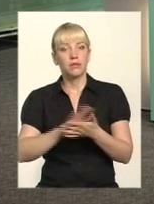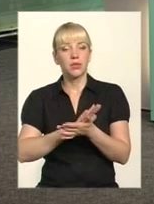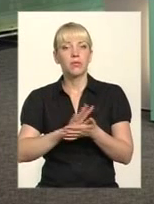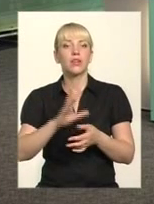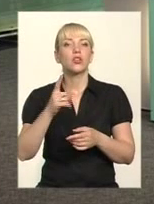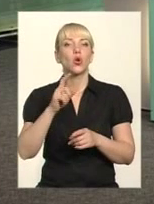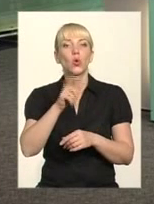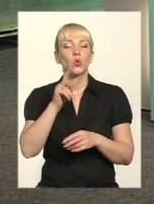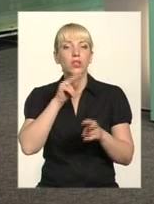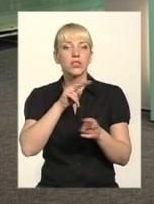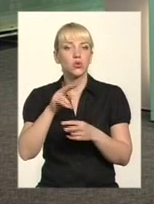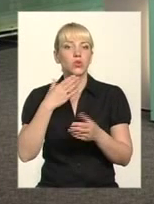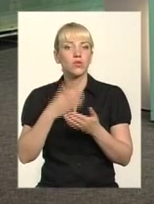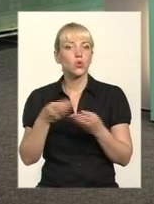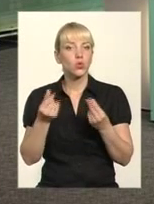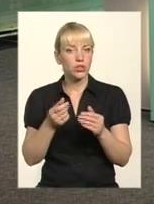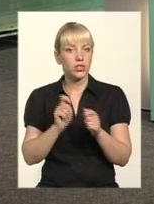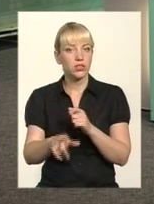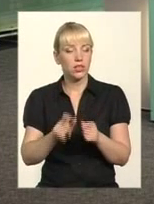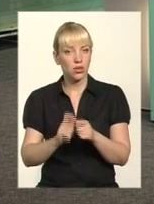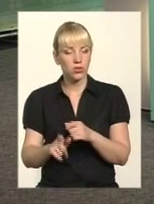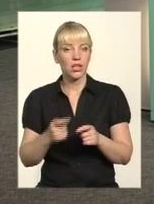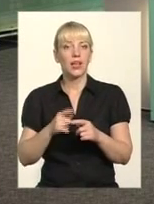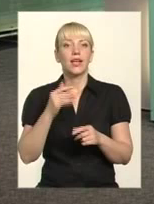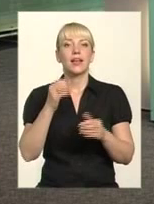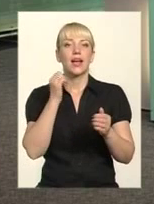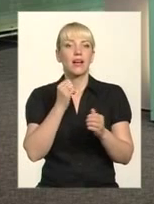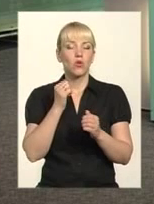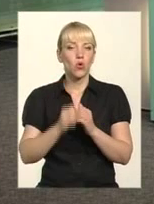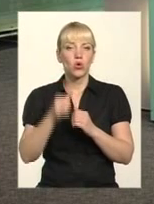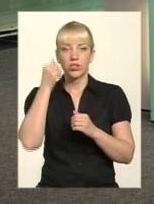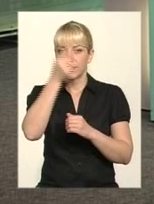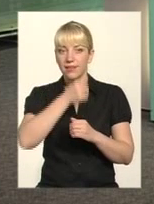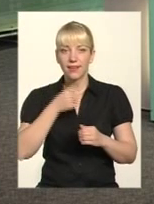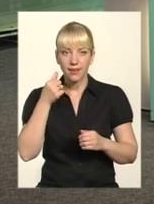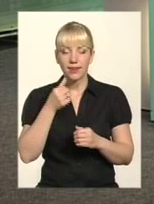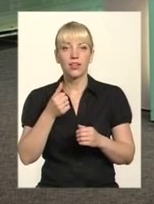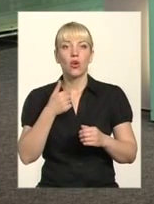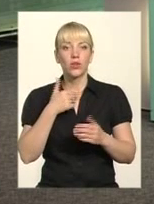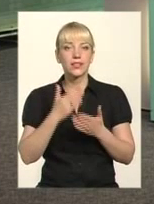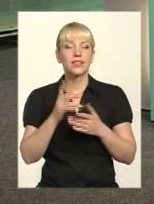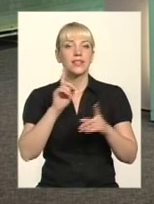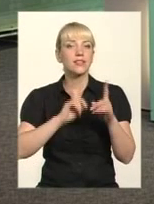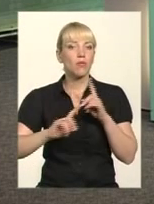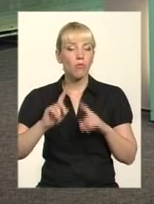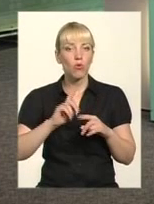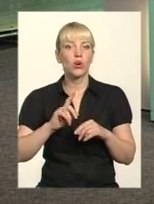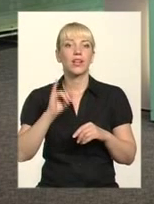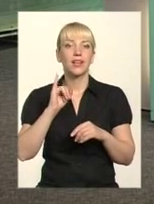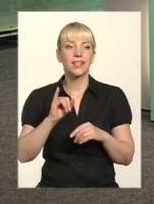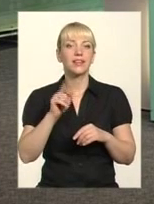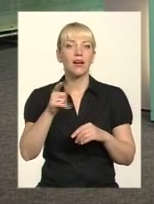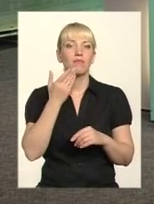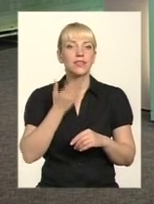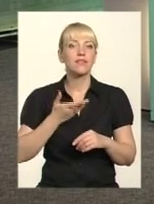Загальні збори повинні збиратися хоча б раз в рік. І там йде звіт, куди пішли кошти. І всі люди, звичайно, бачать, мають доступ до цього, і